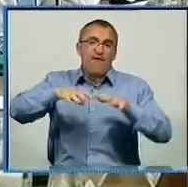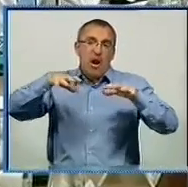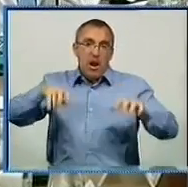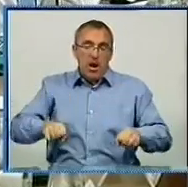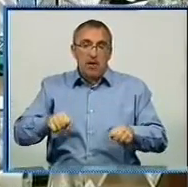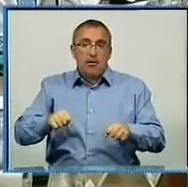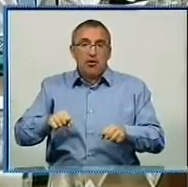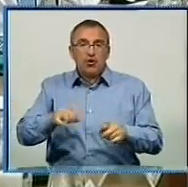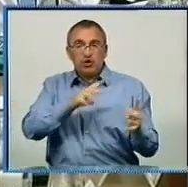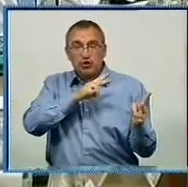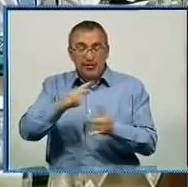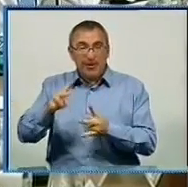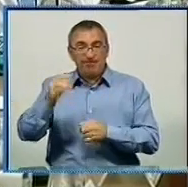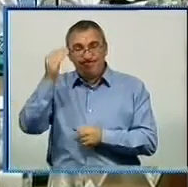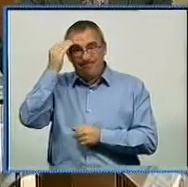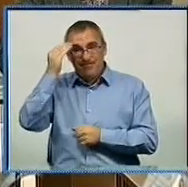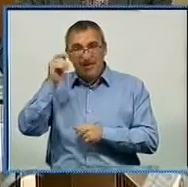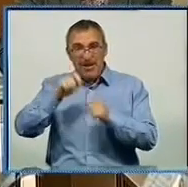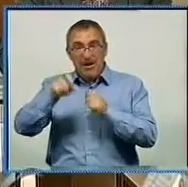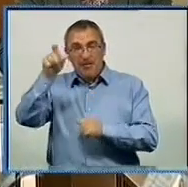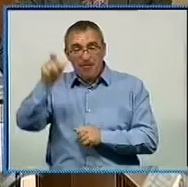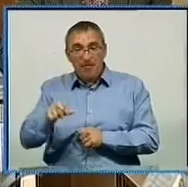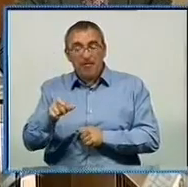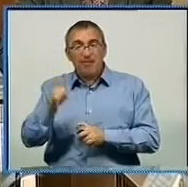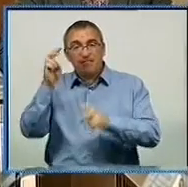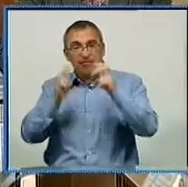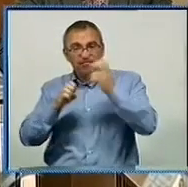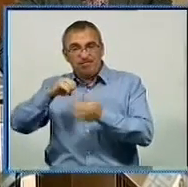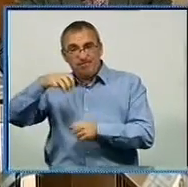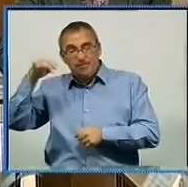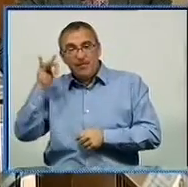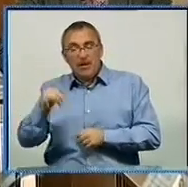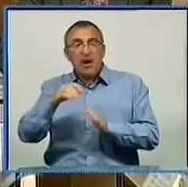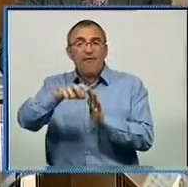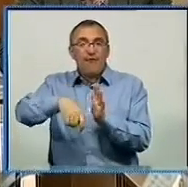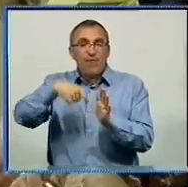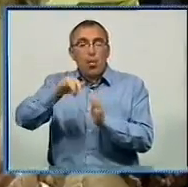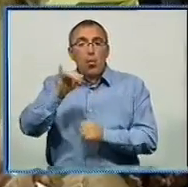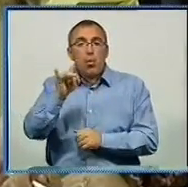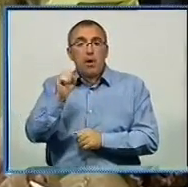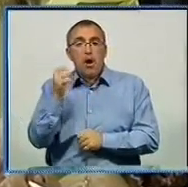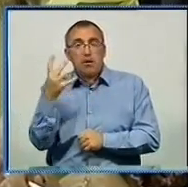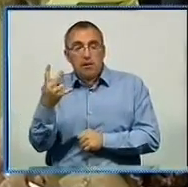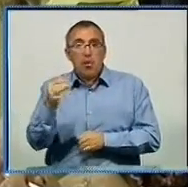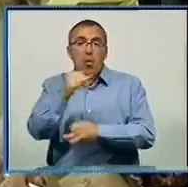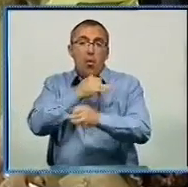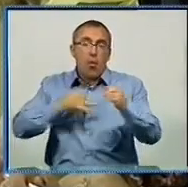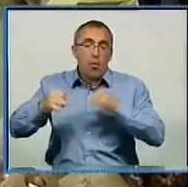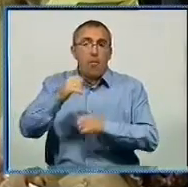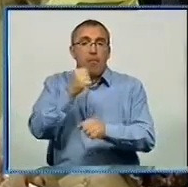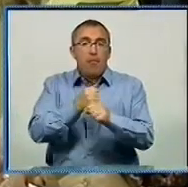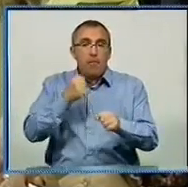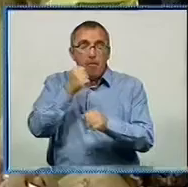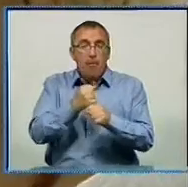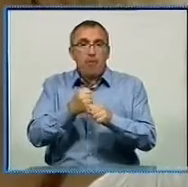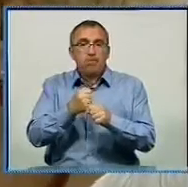Найбільш шкідливими, на думку експертів, є викиди промискових підприємств регіону та видобування урану. Обговорили і проблему переробки